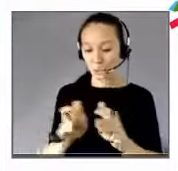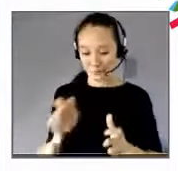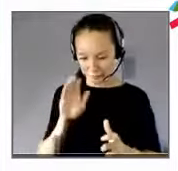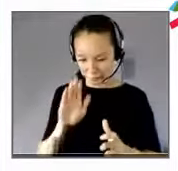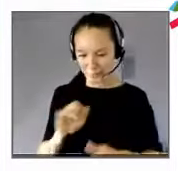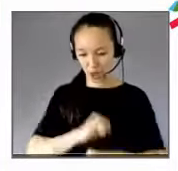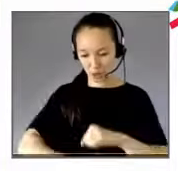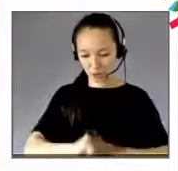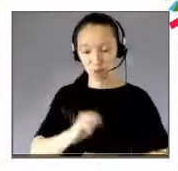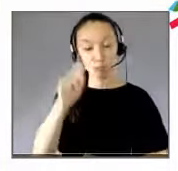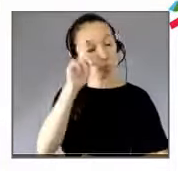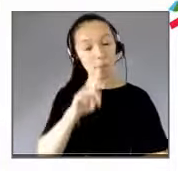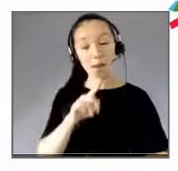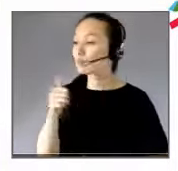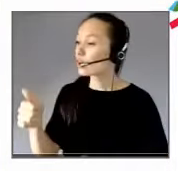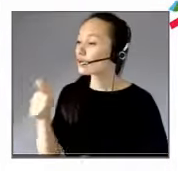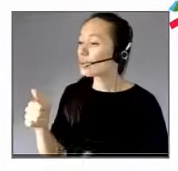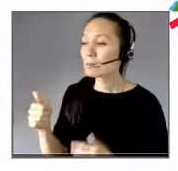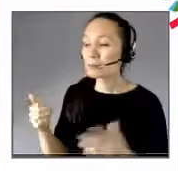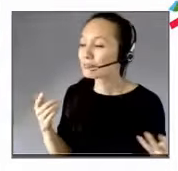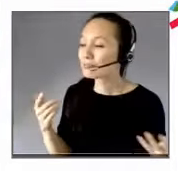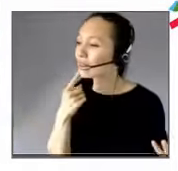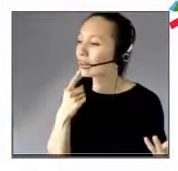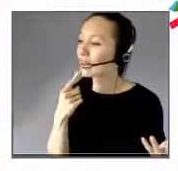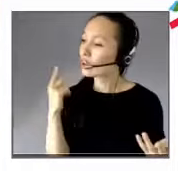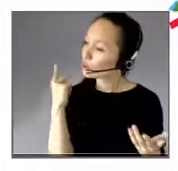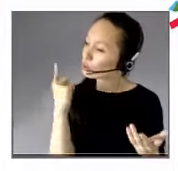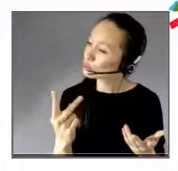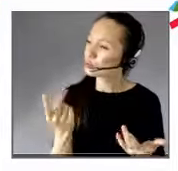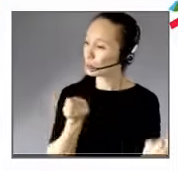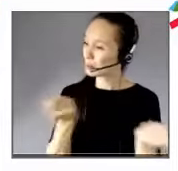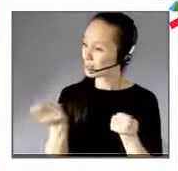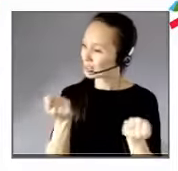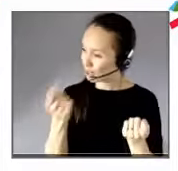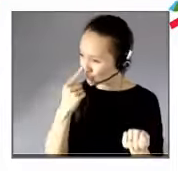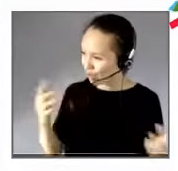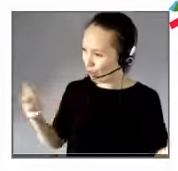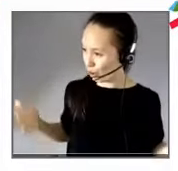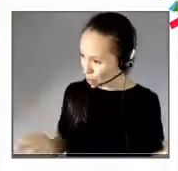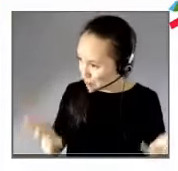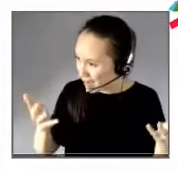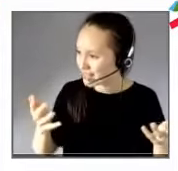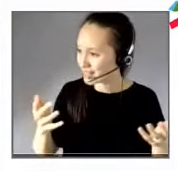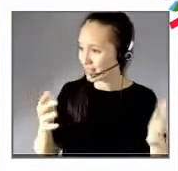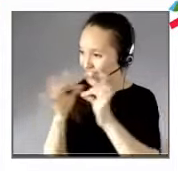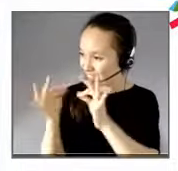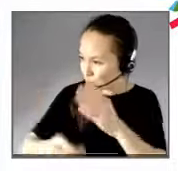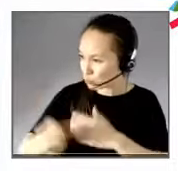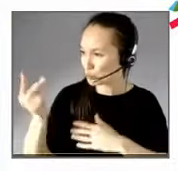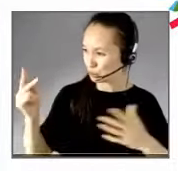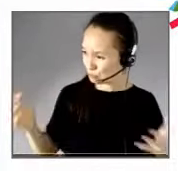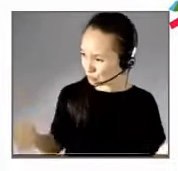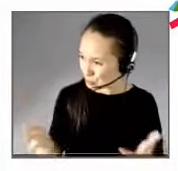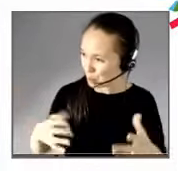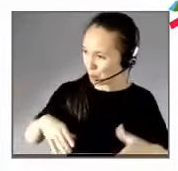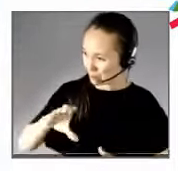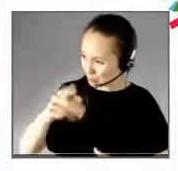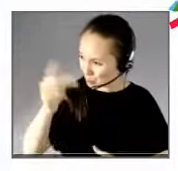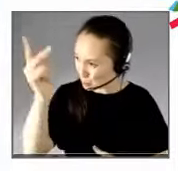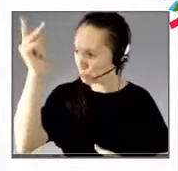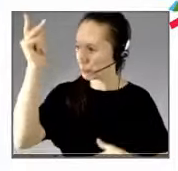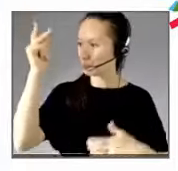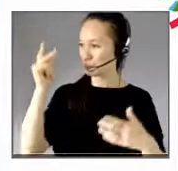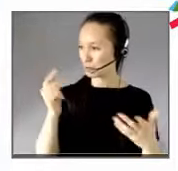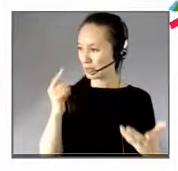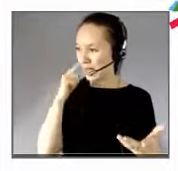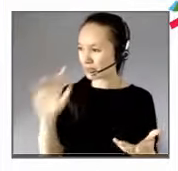managers à être davantage empathiques, davantage fraternels, confraternels ? Absolument. Ne serait-ce